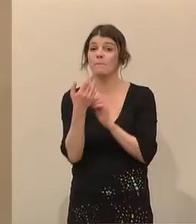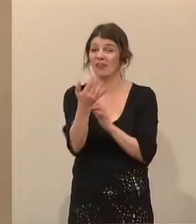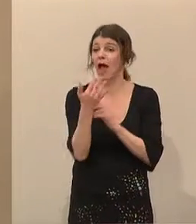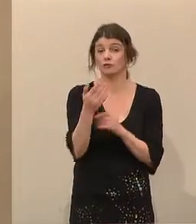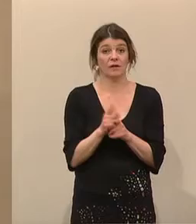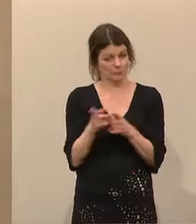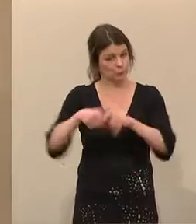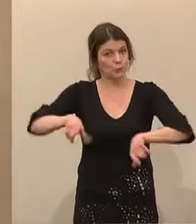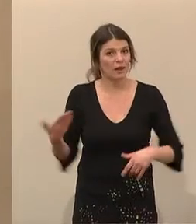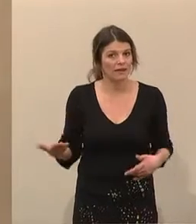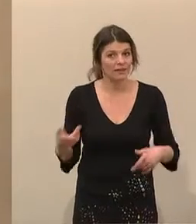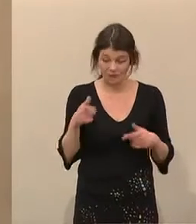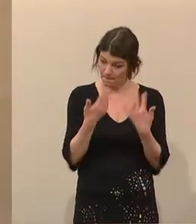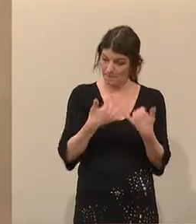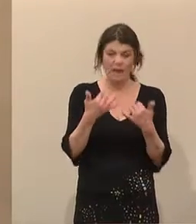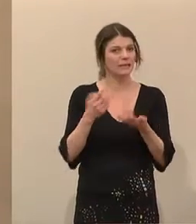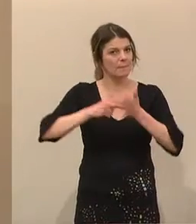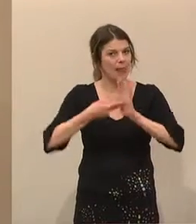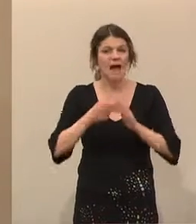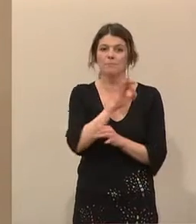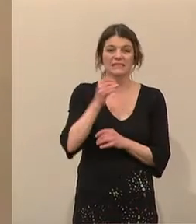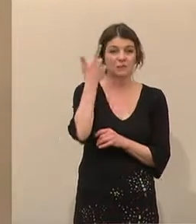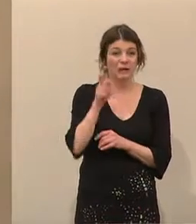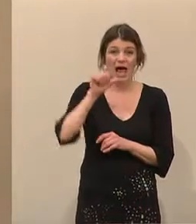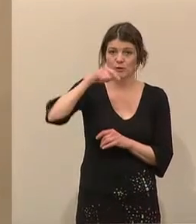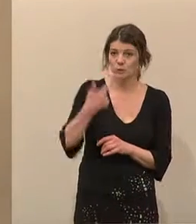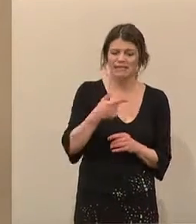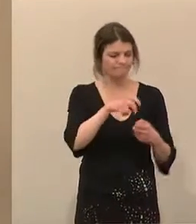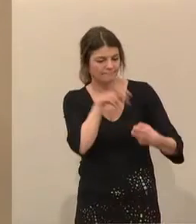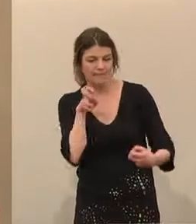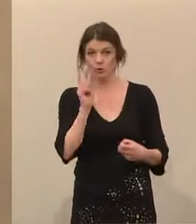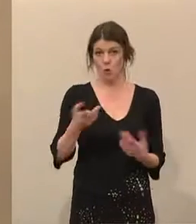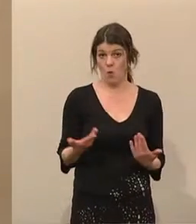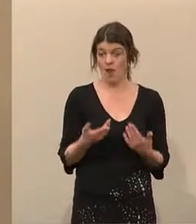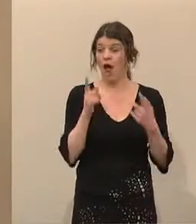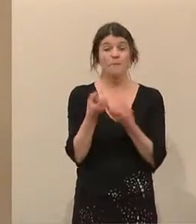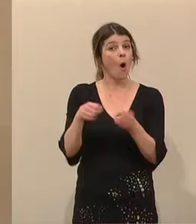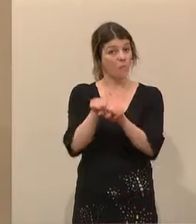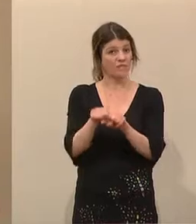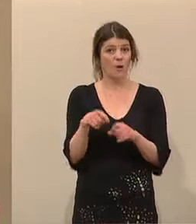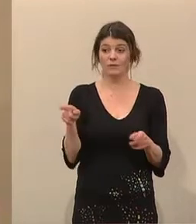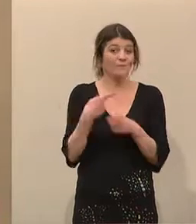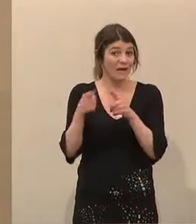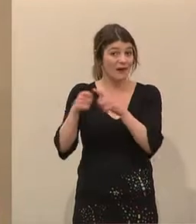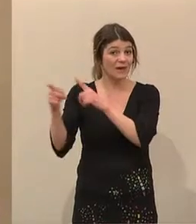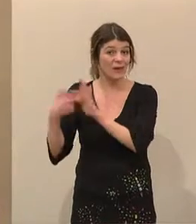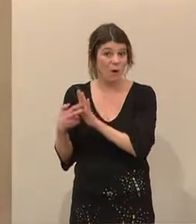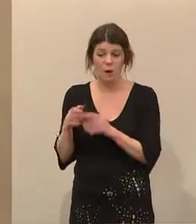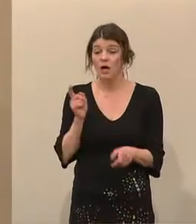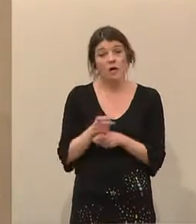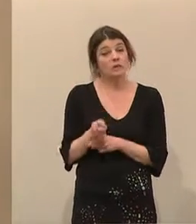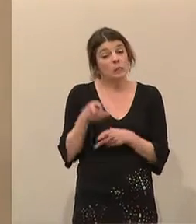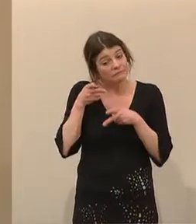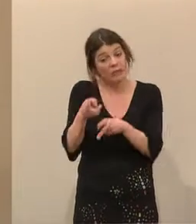des EU-Parlamentes ist es hier bis 2021 auszusteigen. Aber die Kommission ist noch säumig und auch der Weg bis